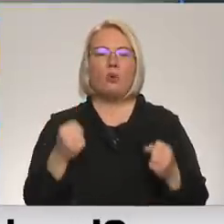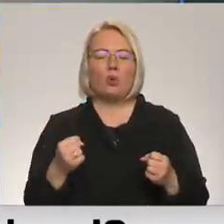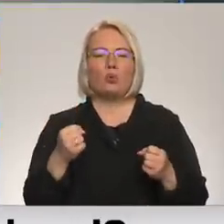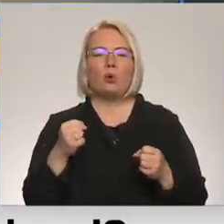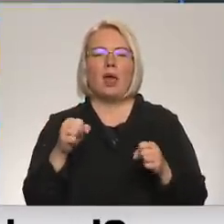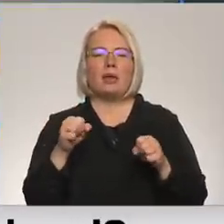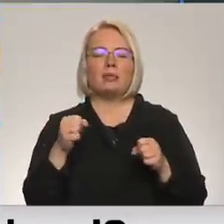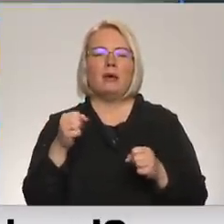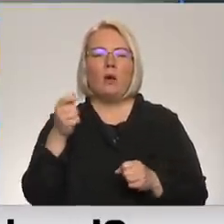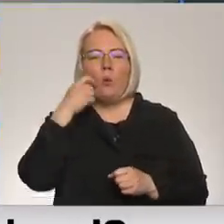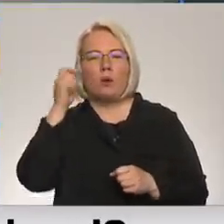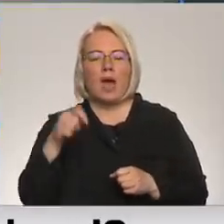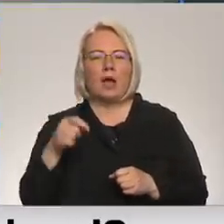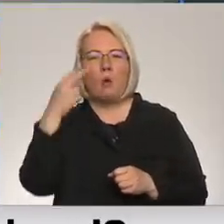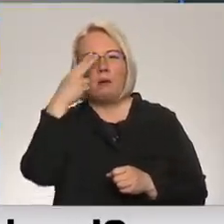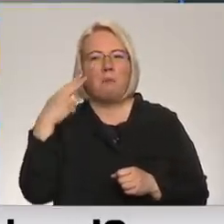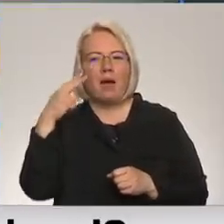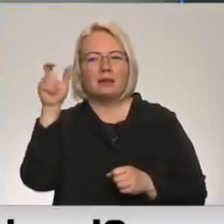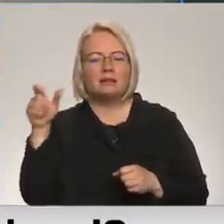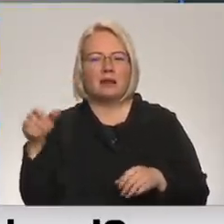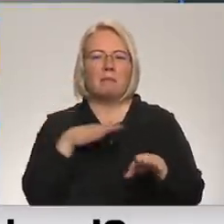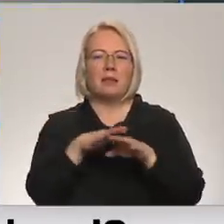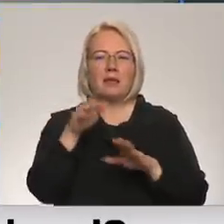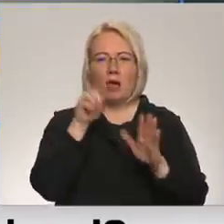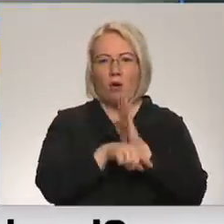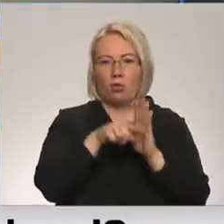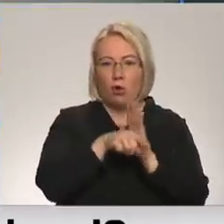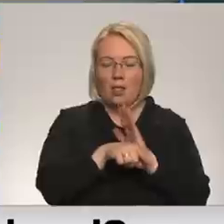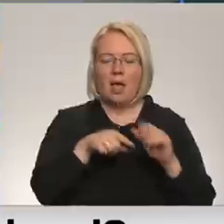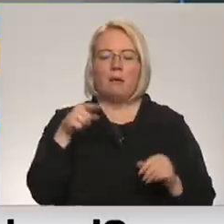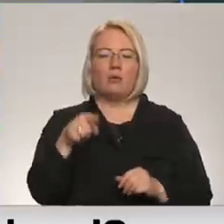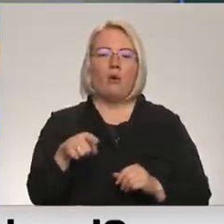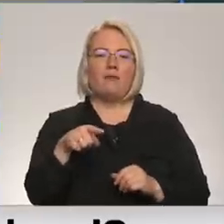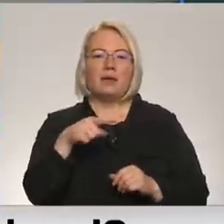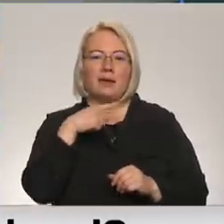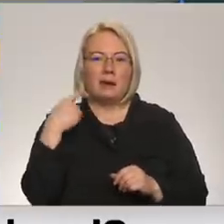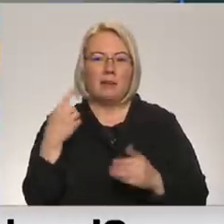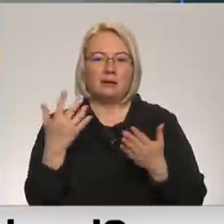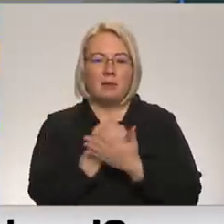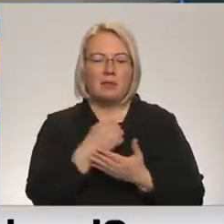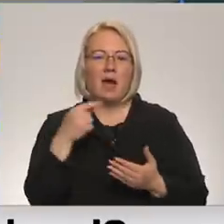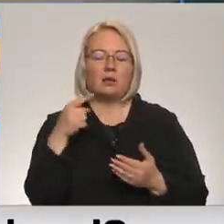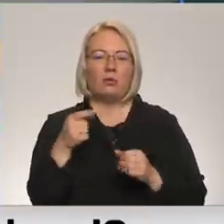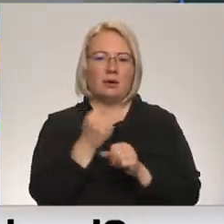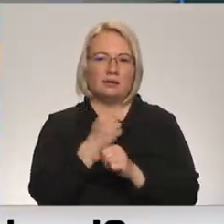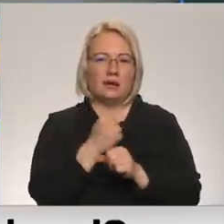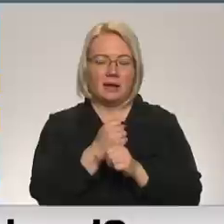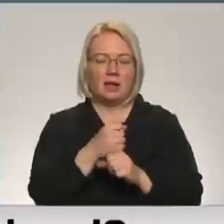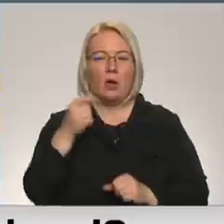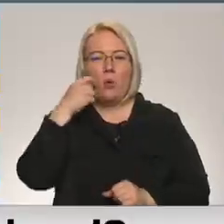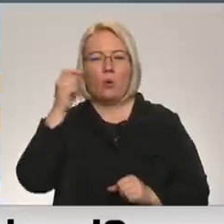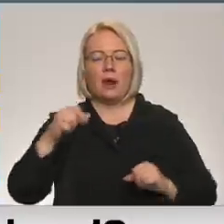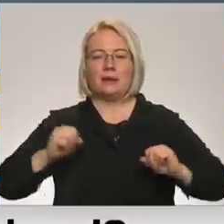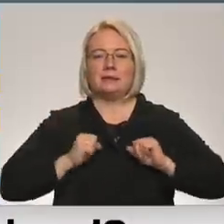pilnvērtīgā kontrolē, bet tas, ko viņi vēlas panākt, atcīmredzot, tas arī tiks izdarīts. Šobrīd tas ir Ukrainas centieni